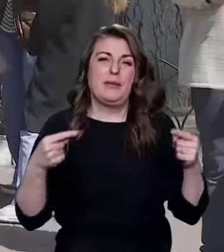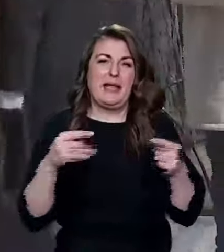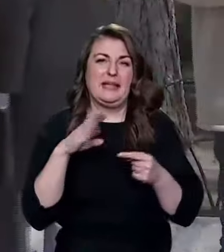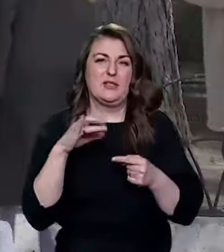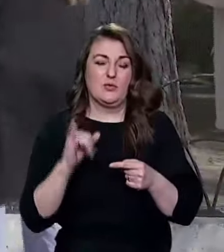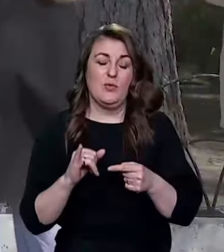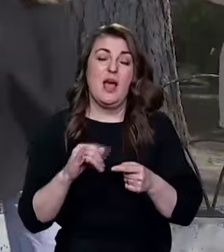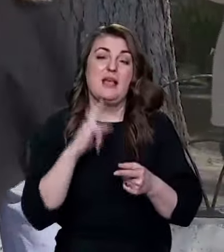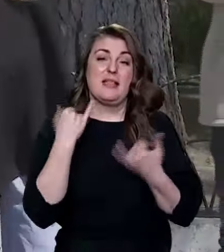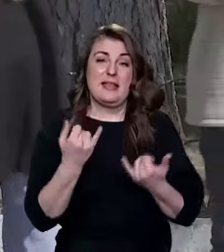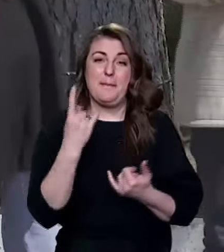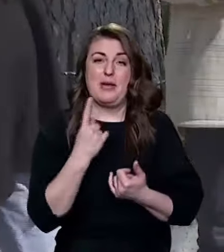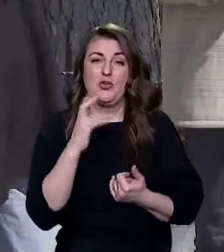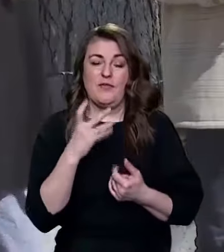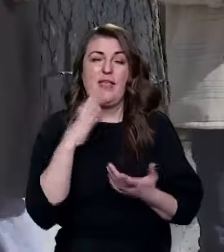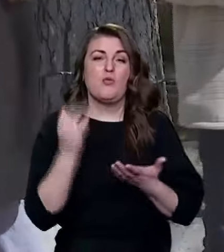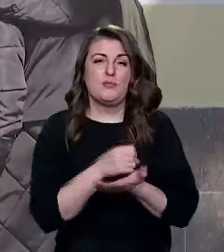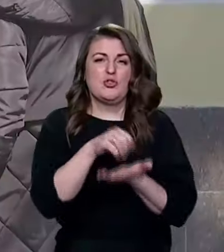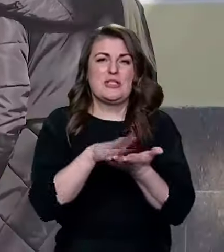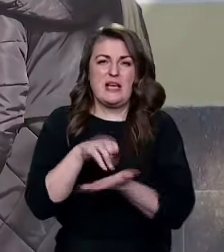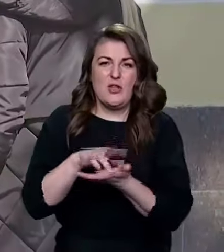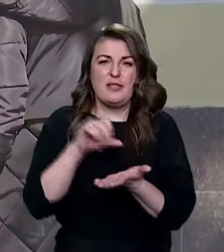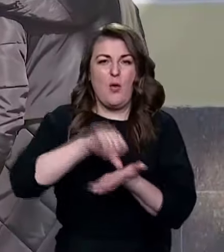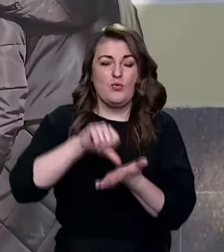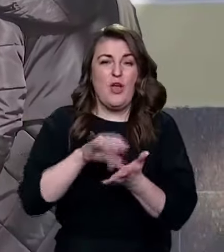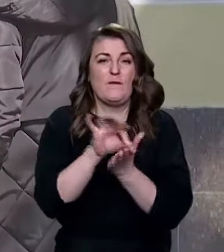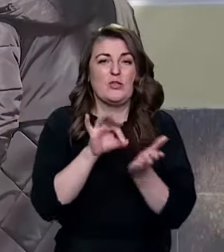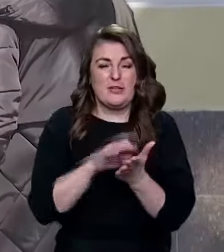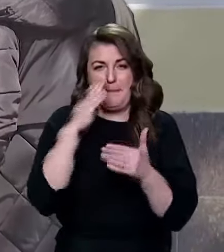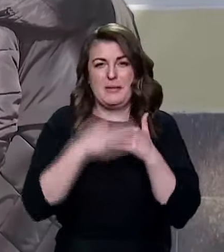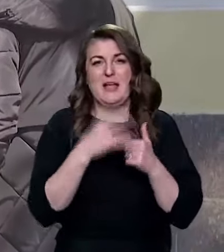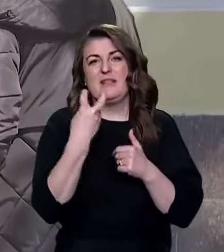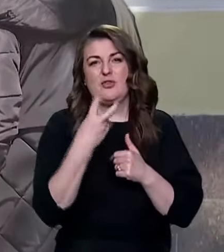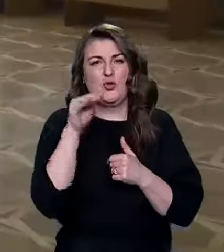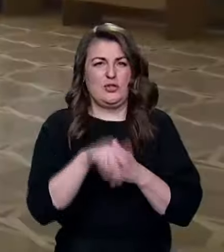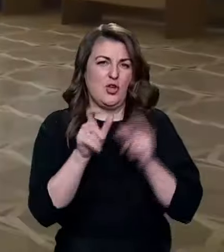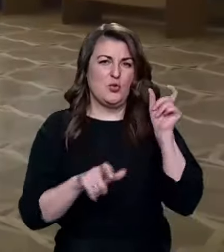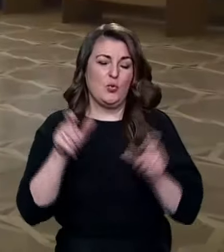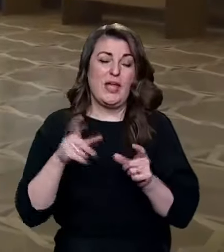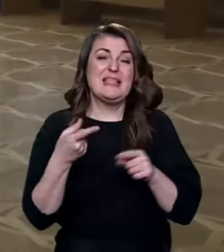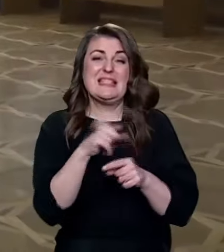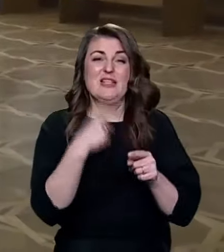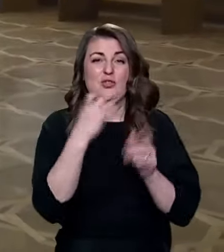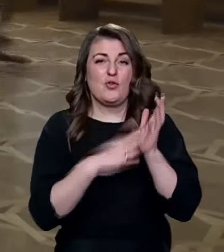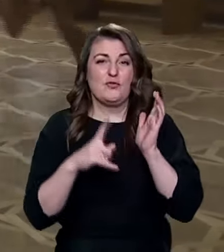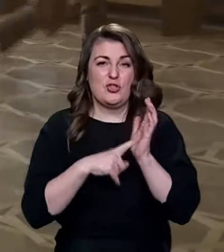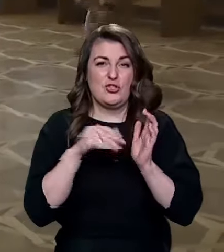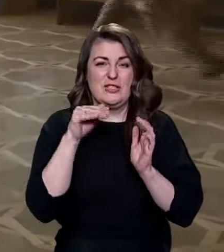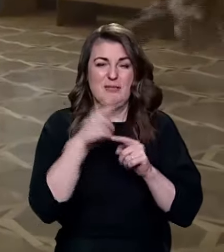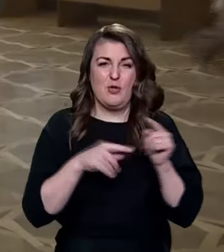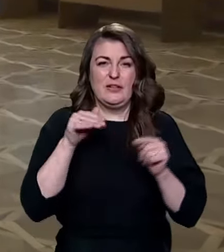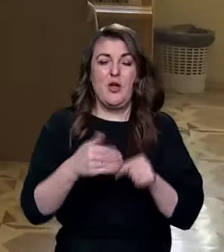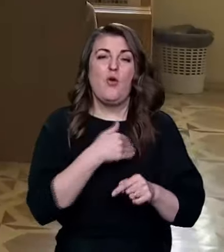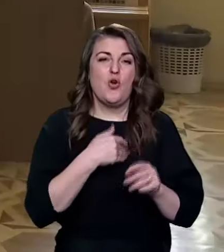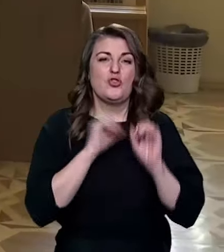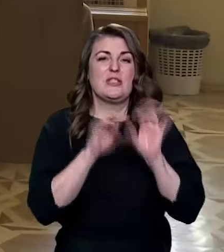тесту. Станом на 1 квітня успішно зареєструвалися на участь в оцінюванні близько 200 тисяч людей. З них 196,5 тисяч